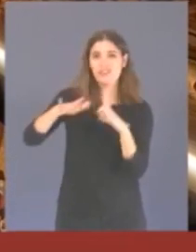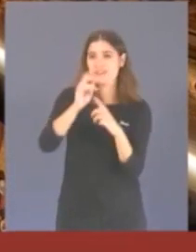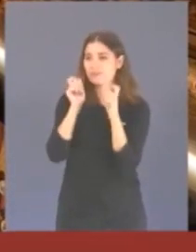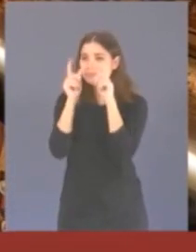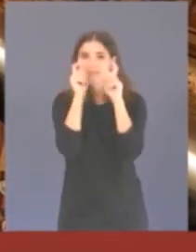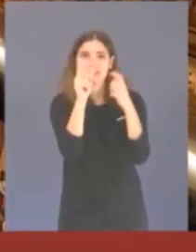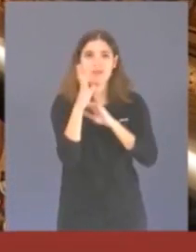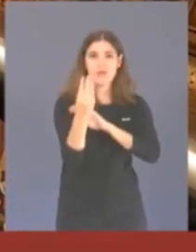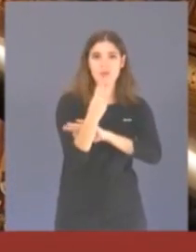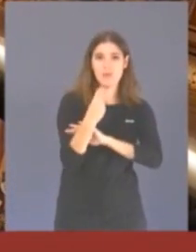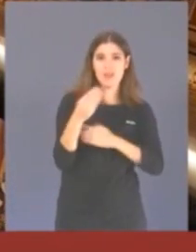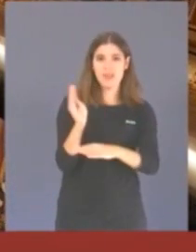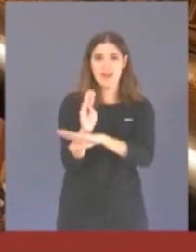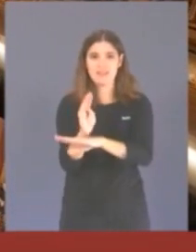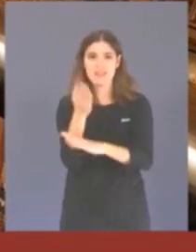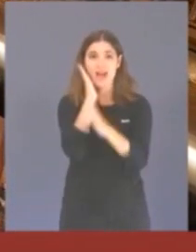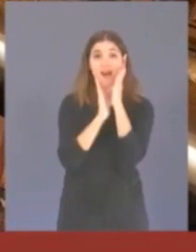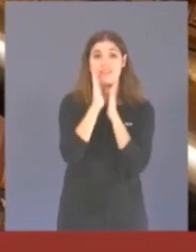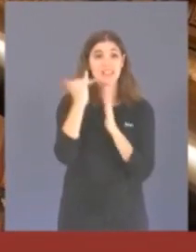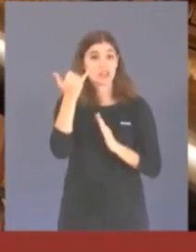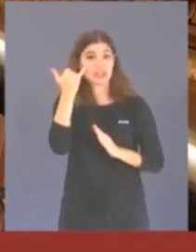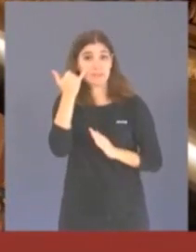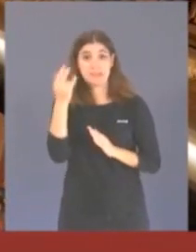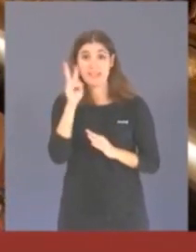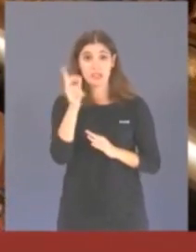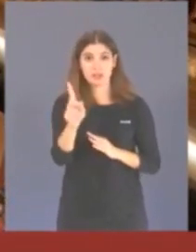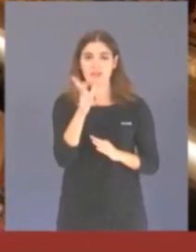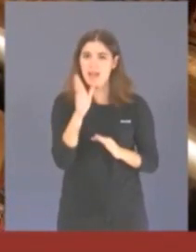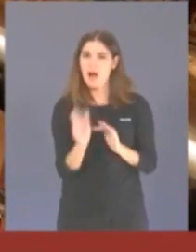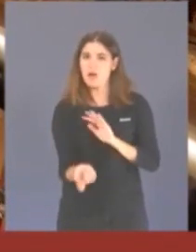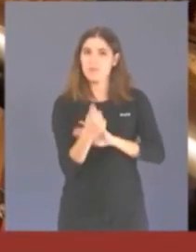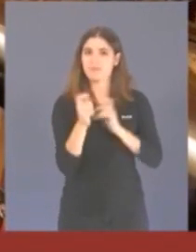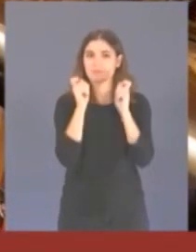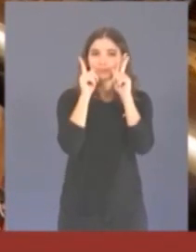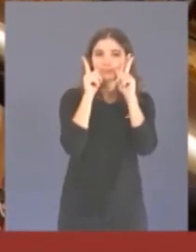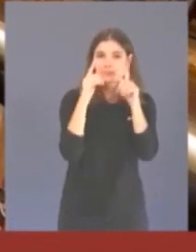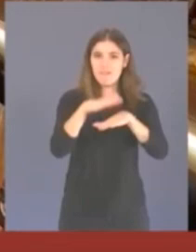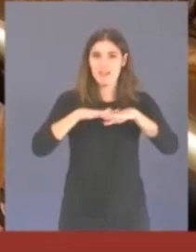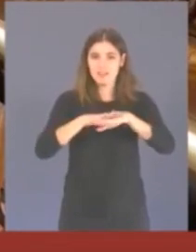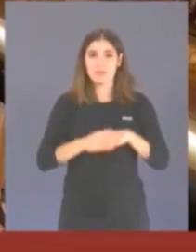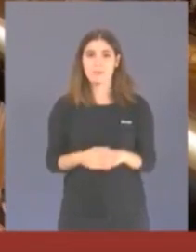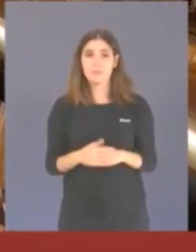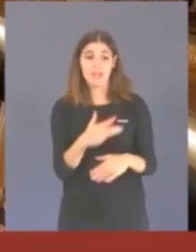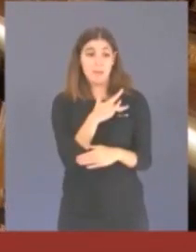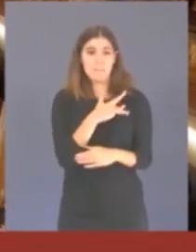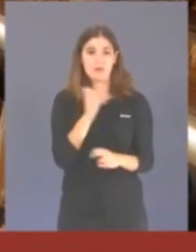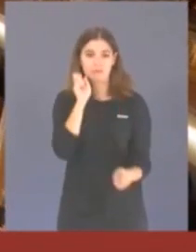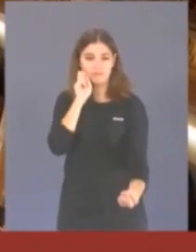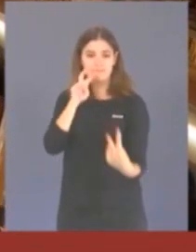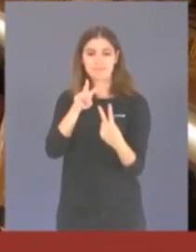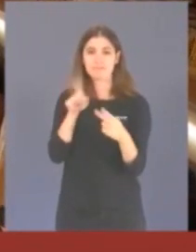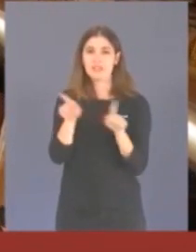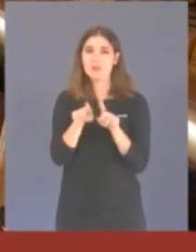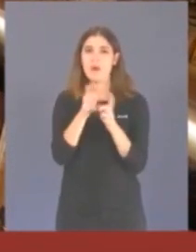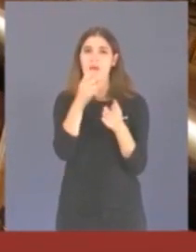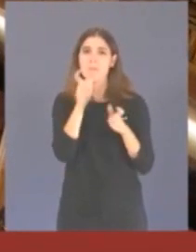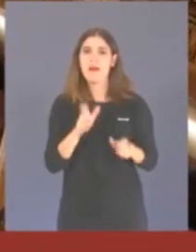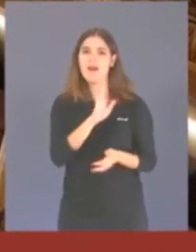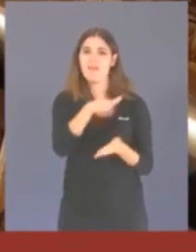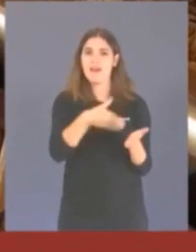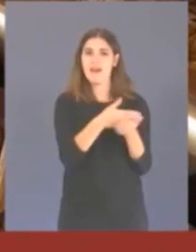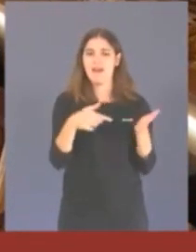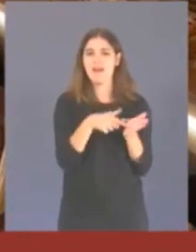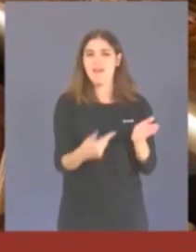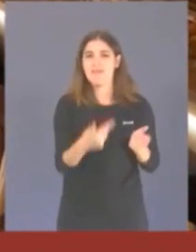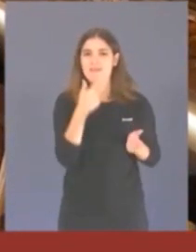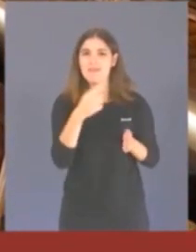a qui ens cuida, als efectes invisibles que s'han revelat essencials. L'amor que ens mira, i en paraures de Marc Granell,